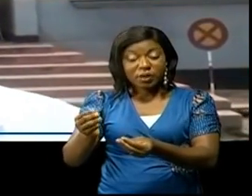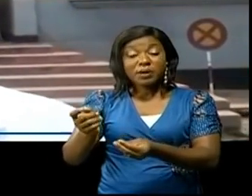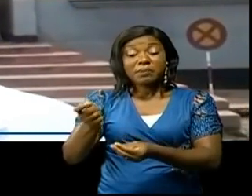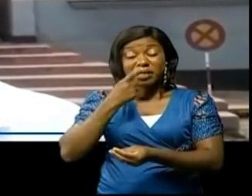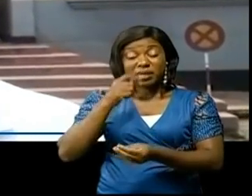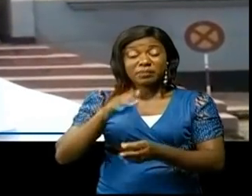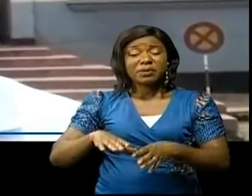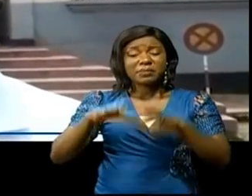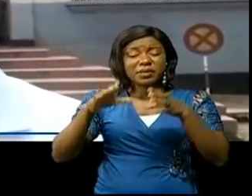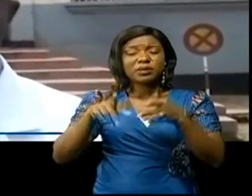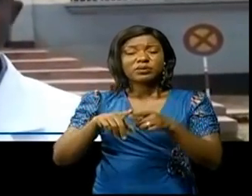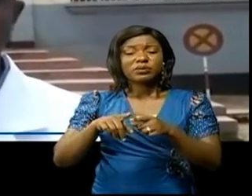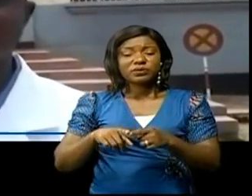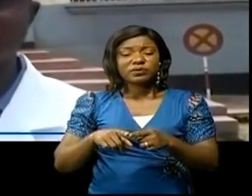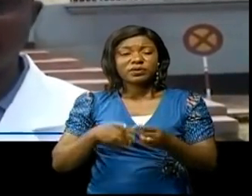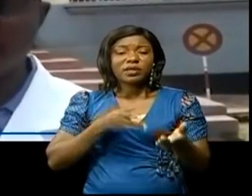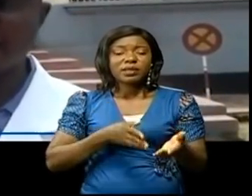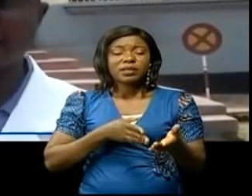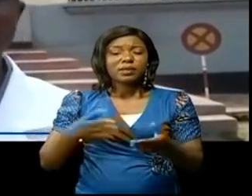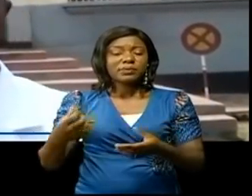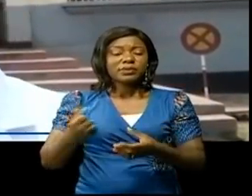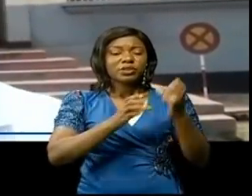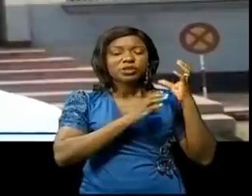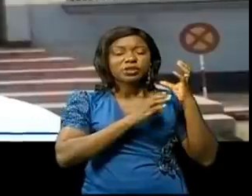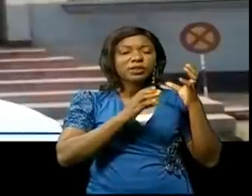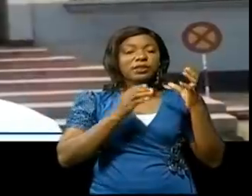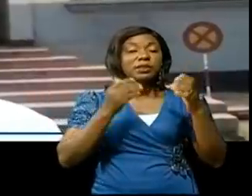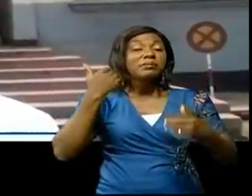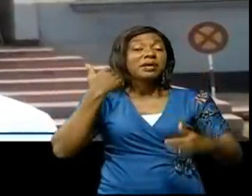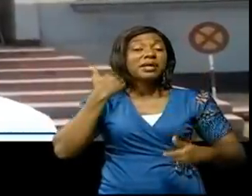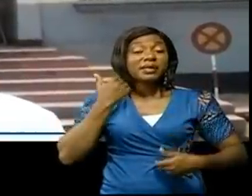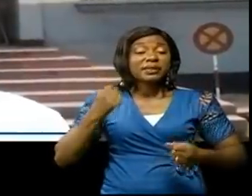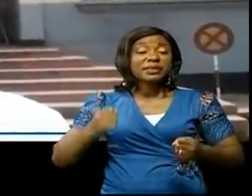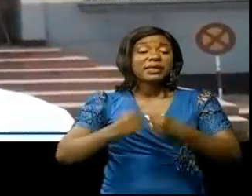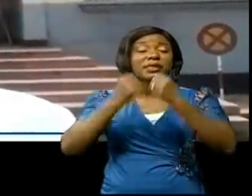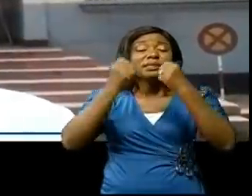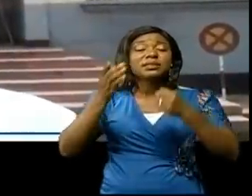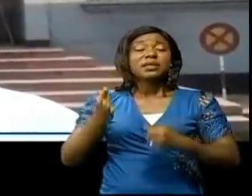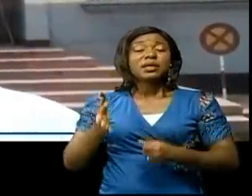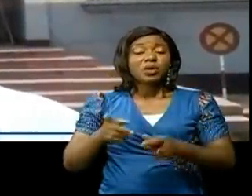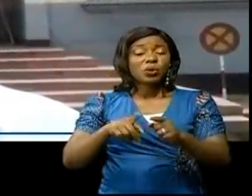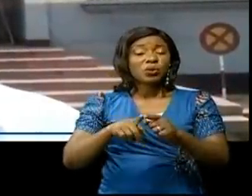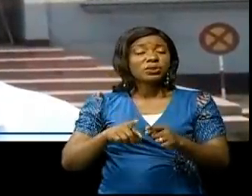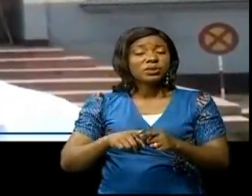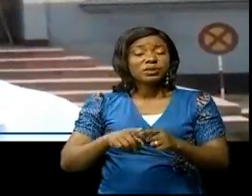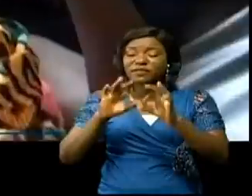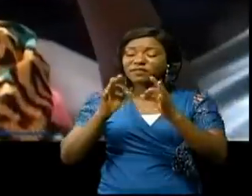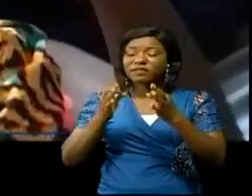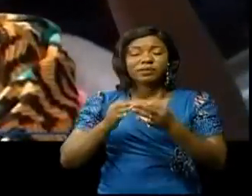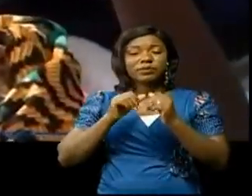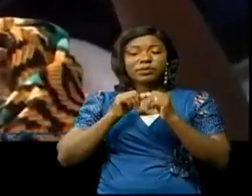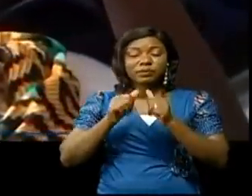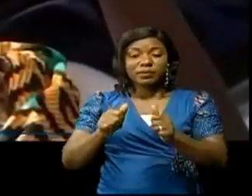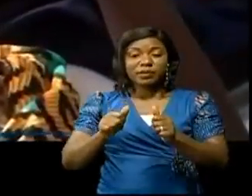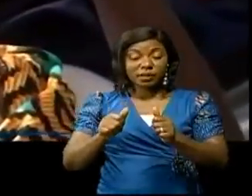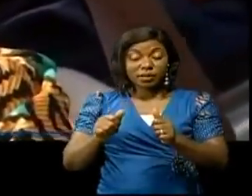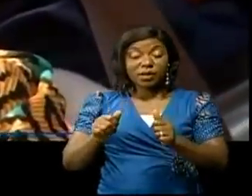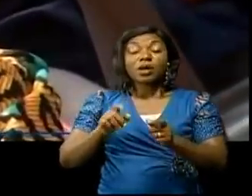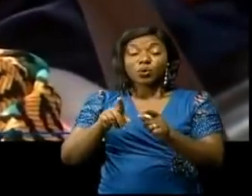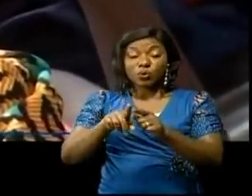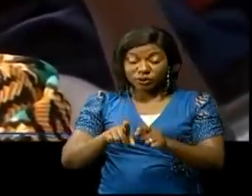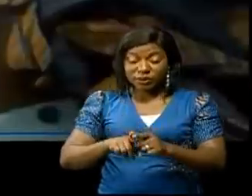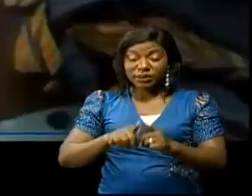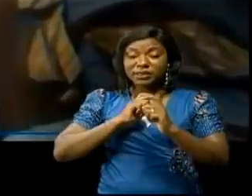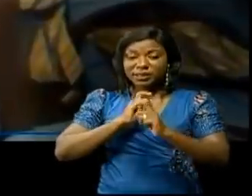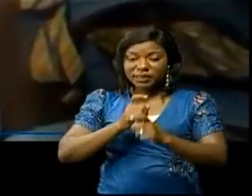beaucoup nous aider dans la prise en charge des malades, des accidentés, surtout ceux qui n'ont pas de famille. Recevant les dons du numéro 1 de